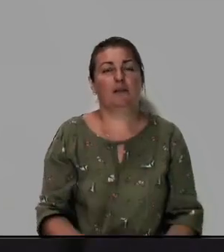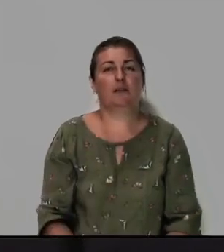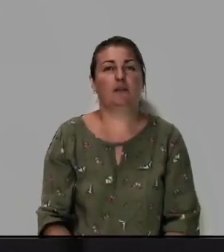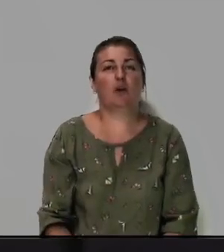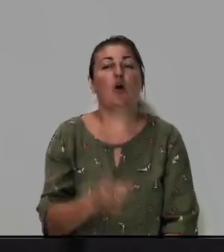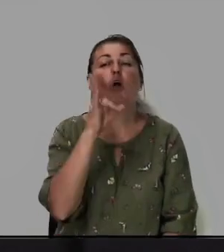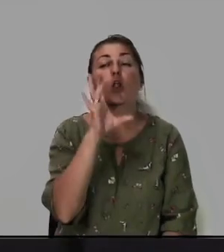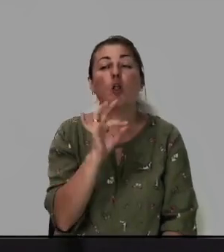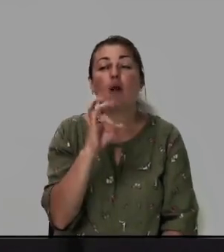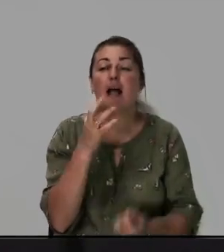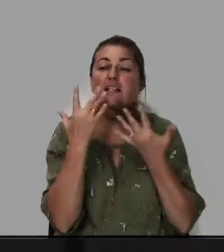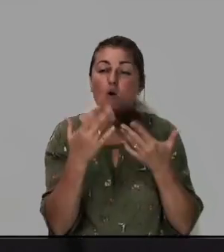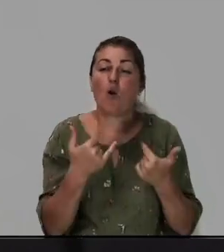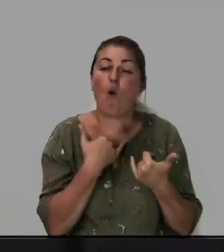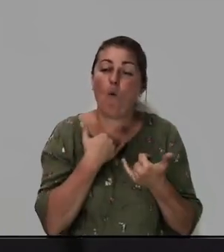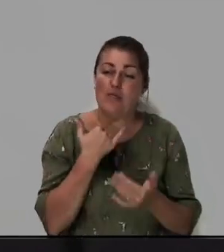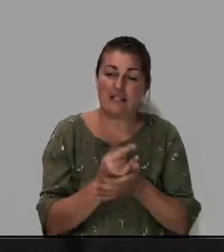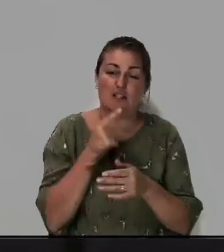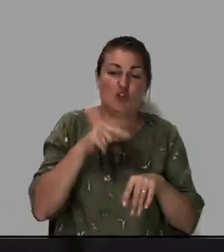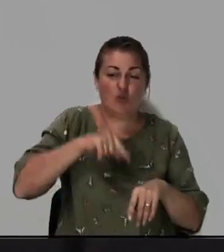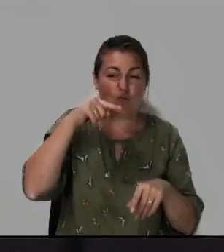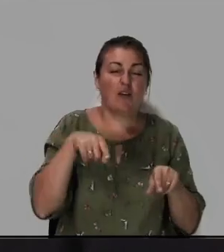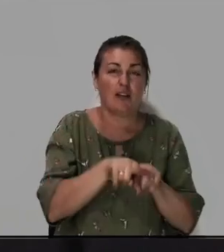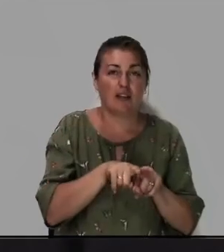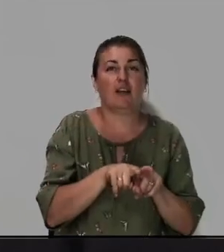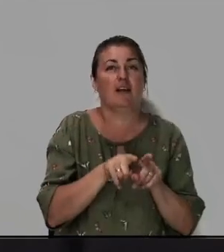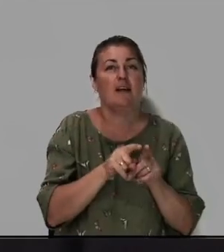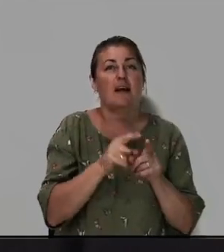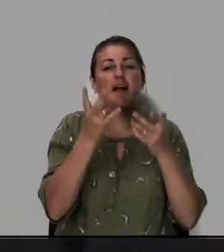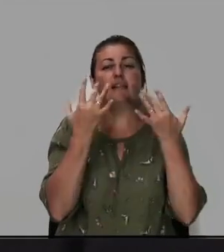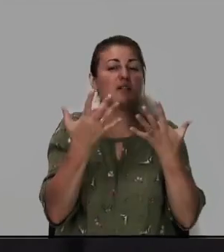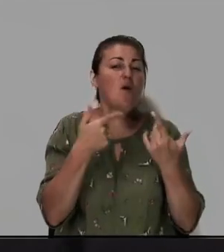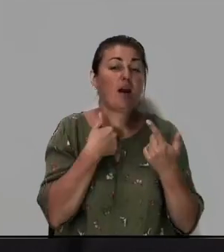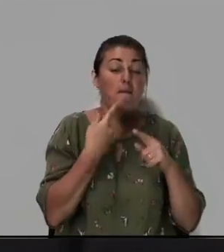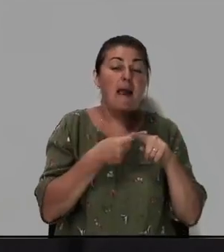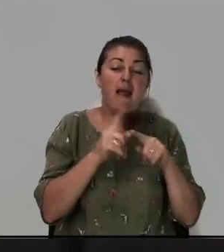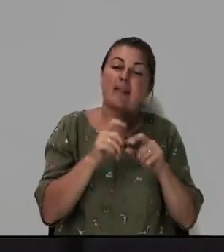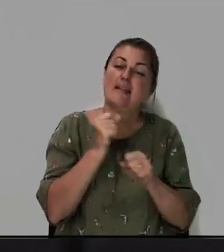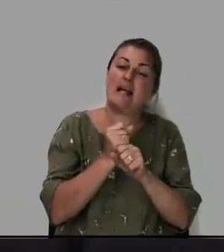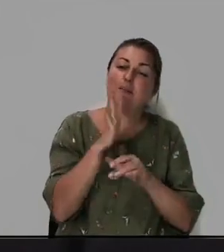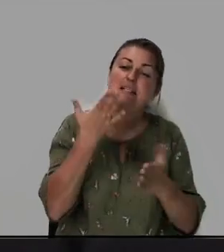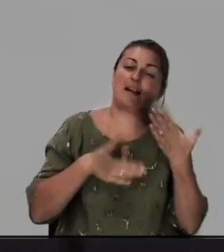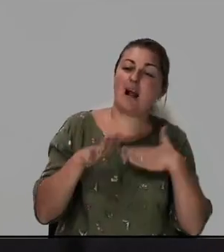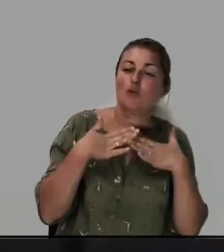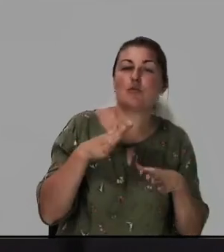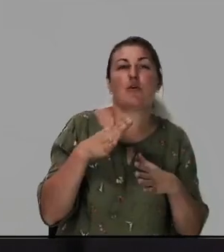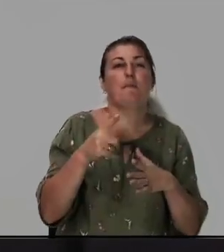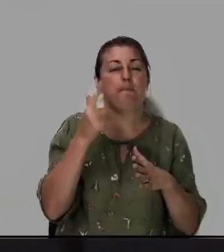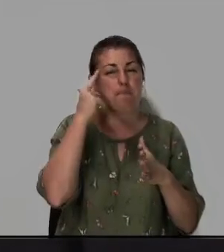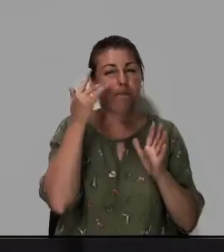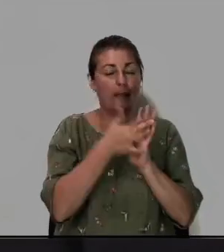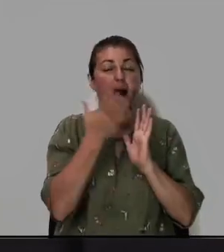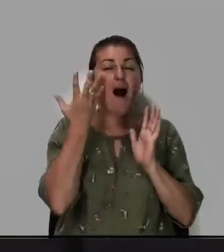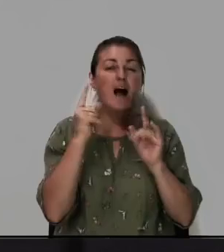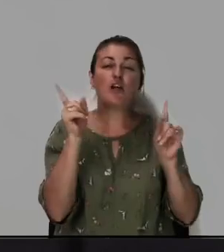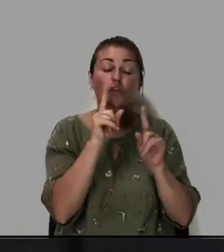Но насколько у нас есть чувства такие, насколько мы это с радостью делаем. Понимаете, когда что